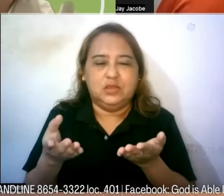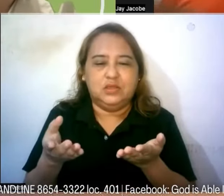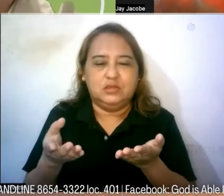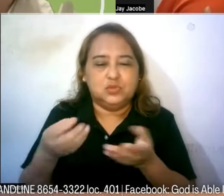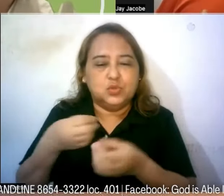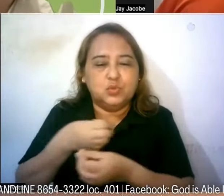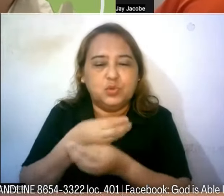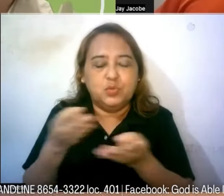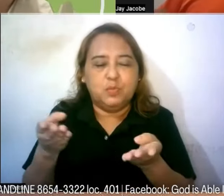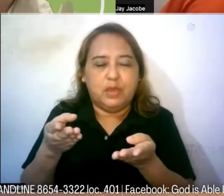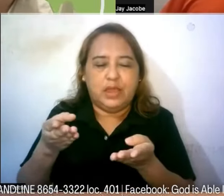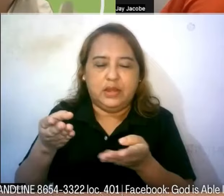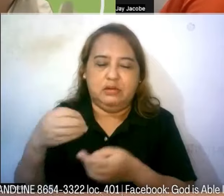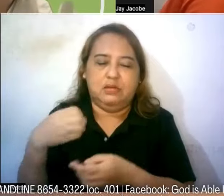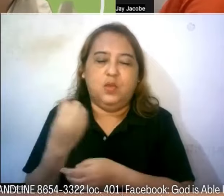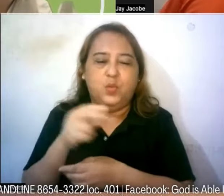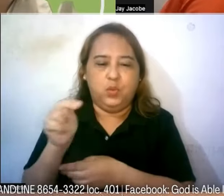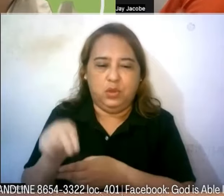maging ang aming